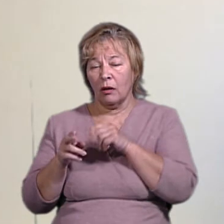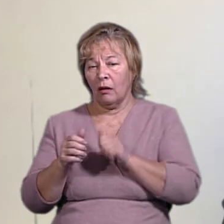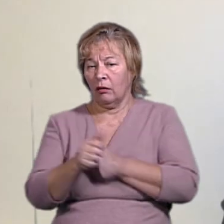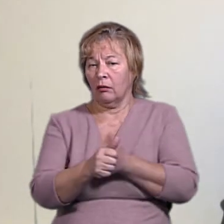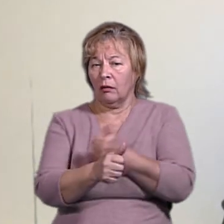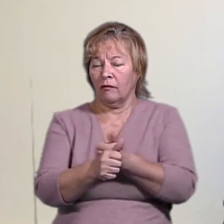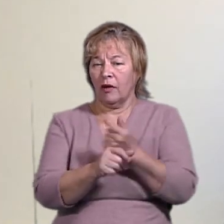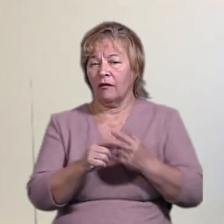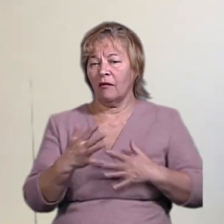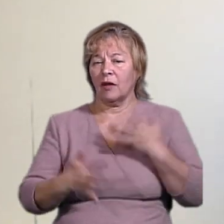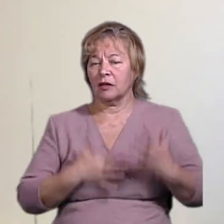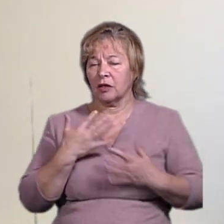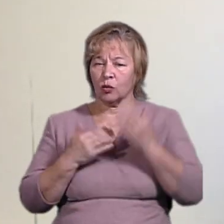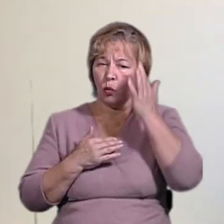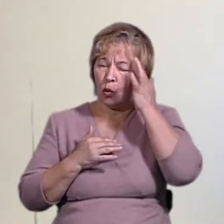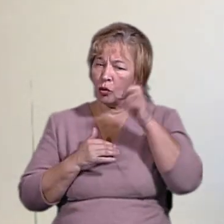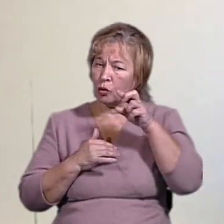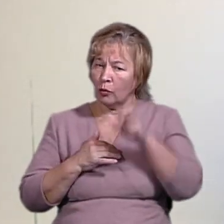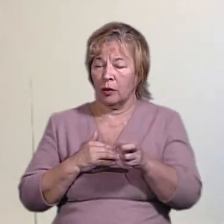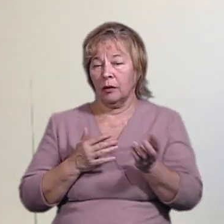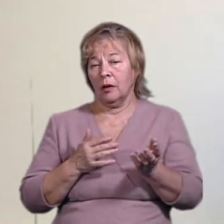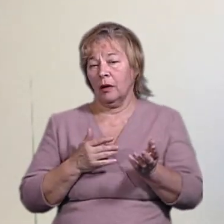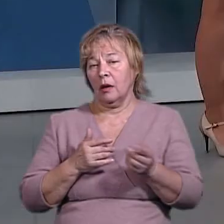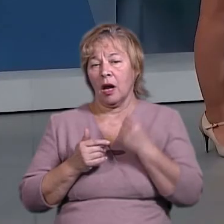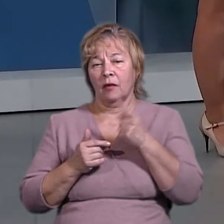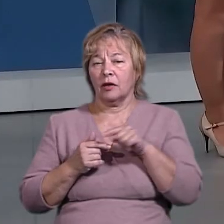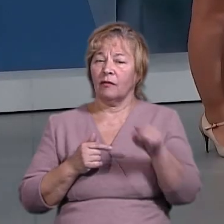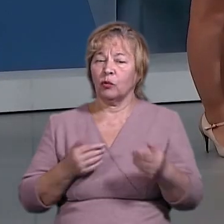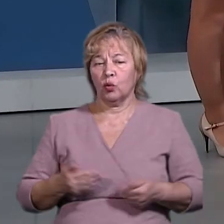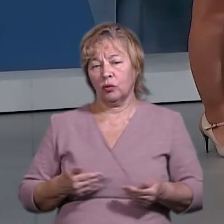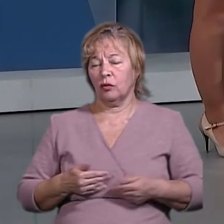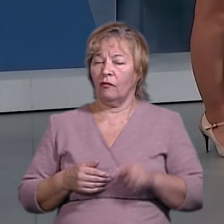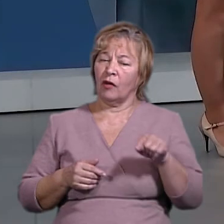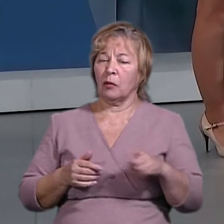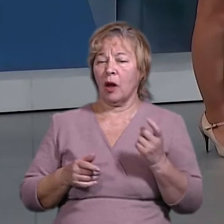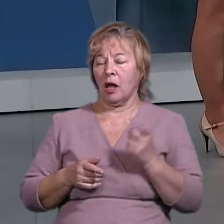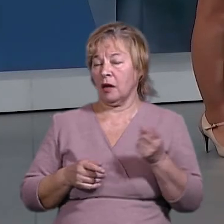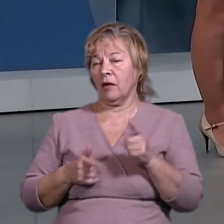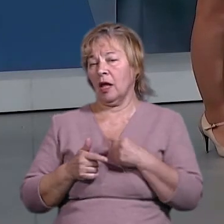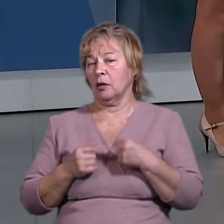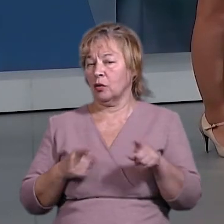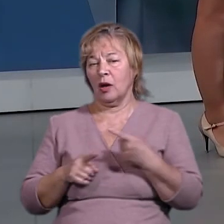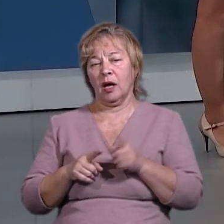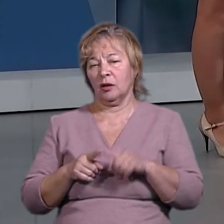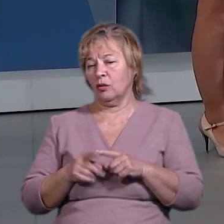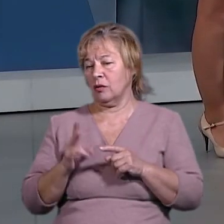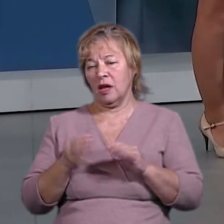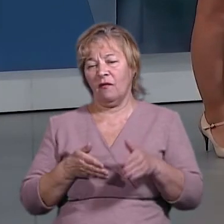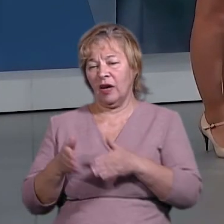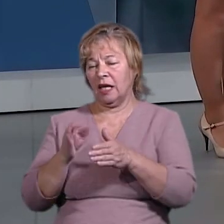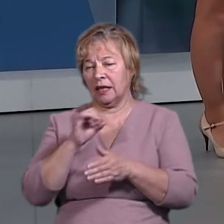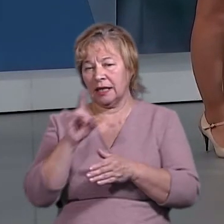в емоційний спосіб, казати, що вам тут жити в місті або інше, це не вихід з ситуації.